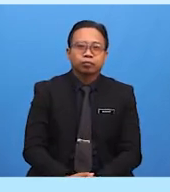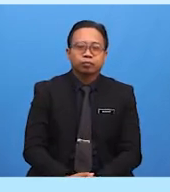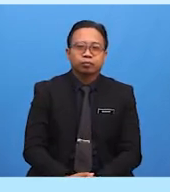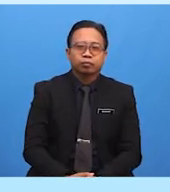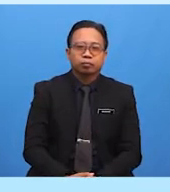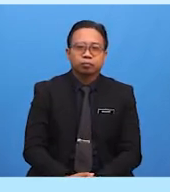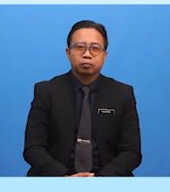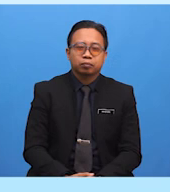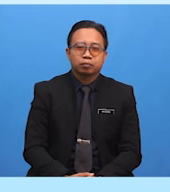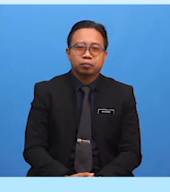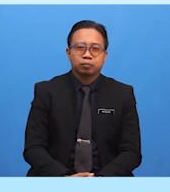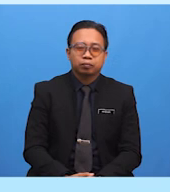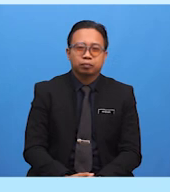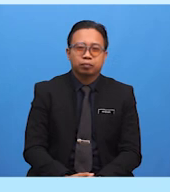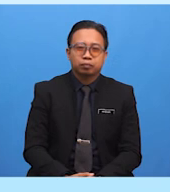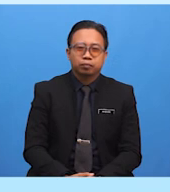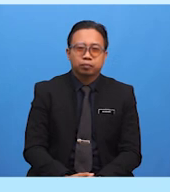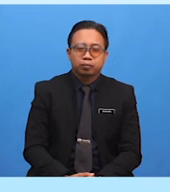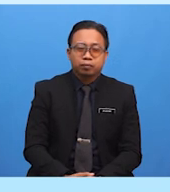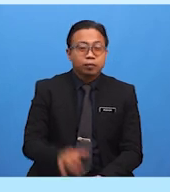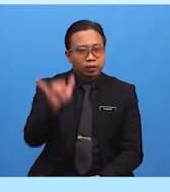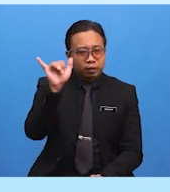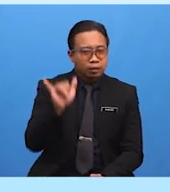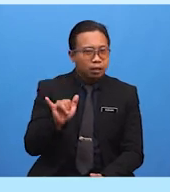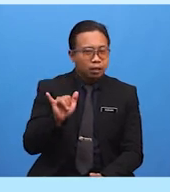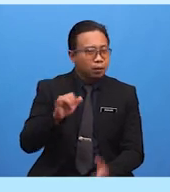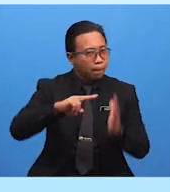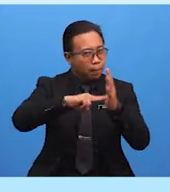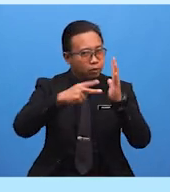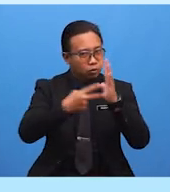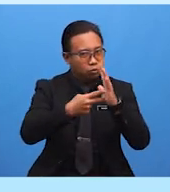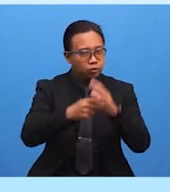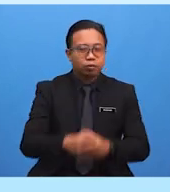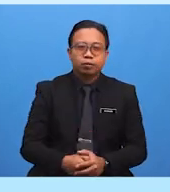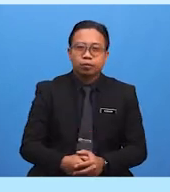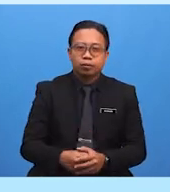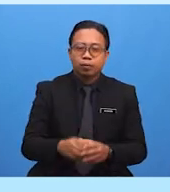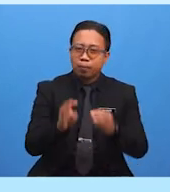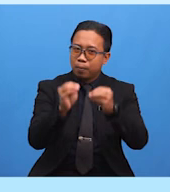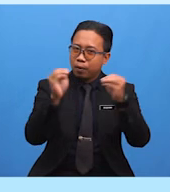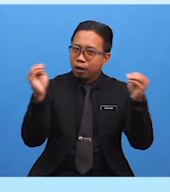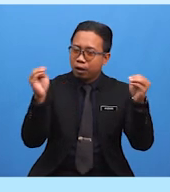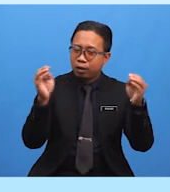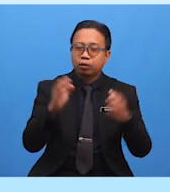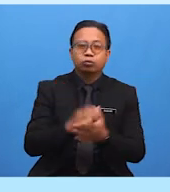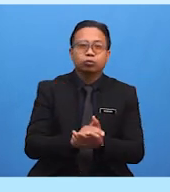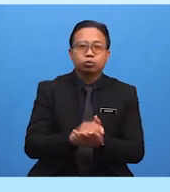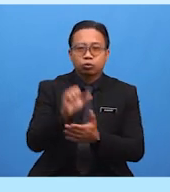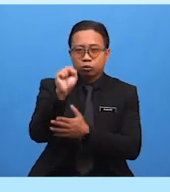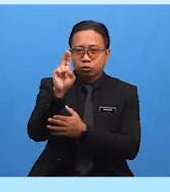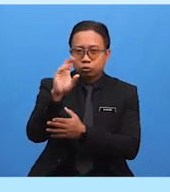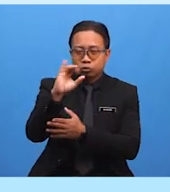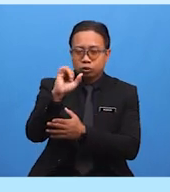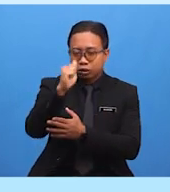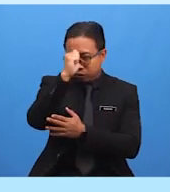Wallahu akbar Yang bermaksud Maha suci Allah Segala